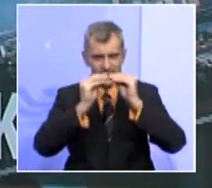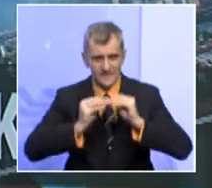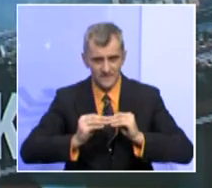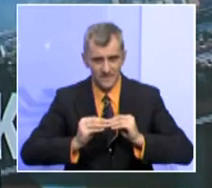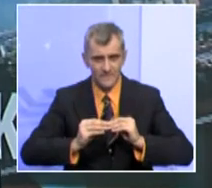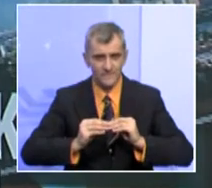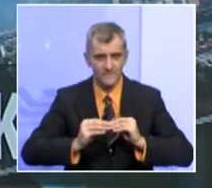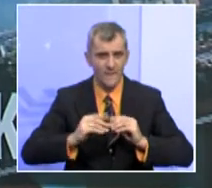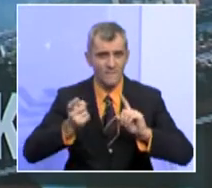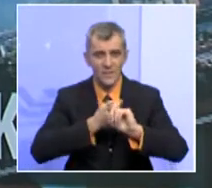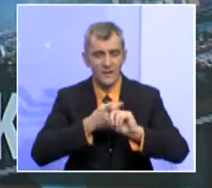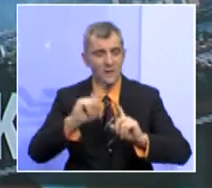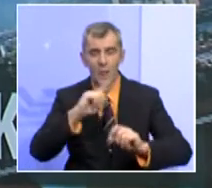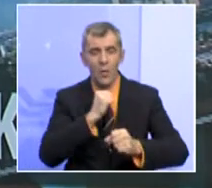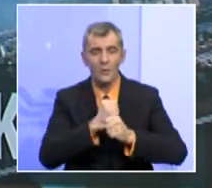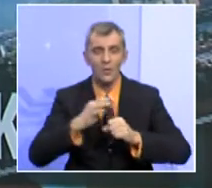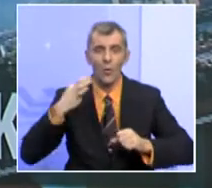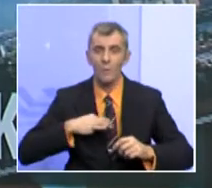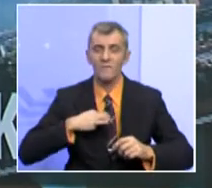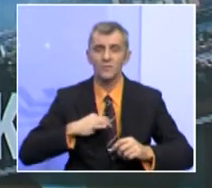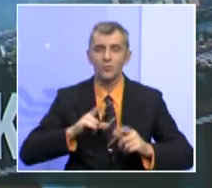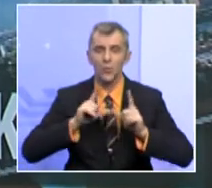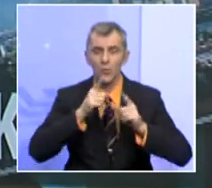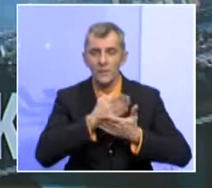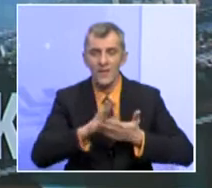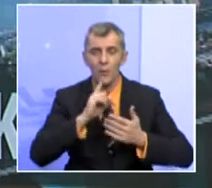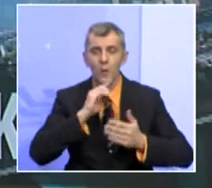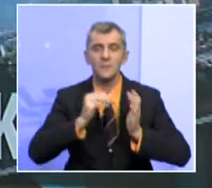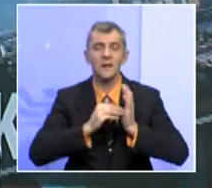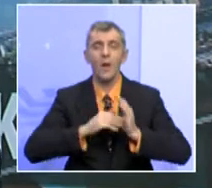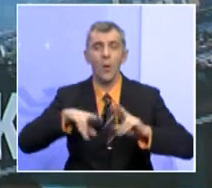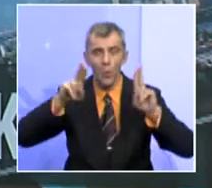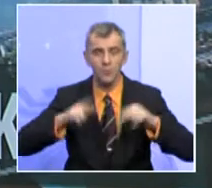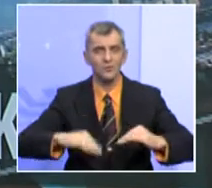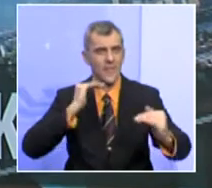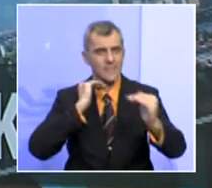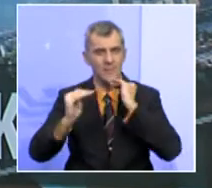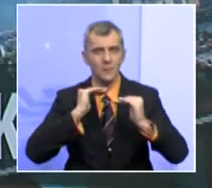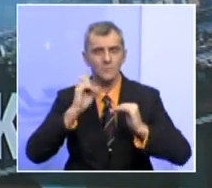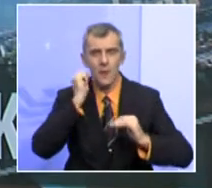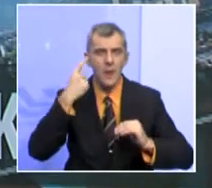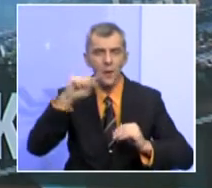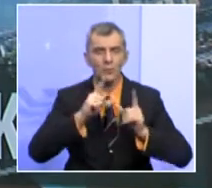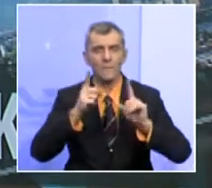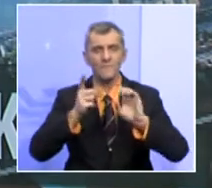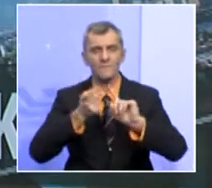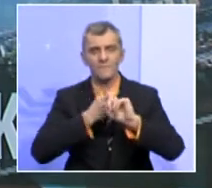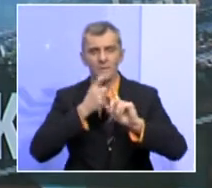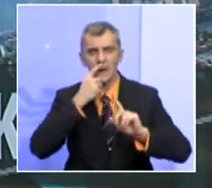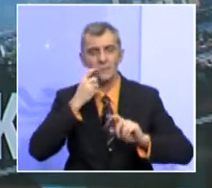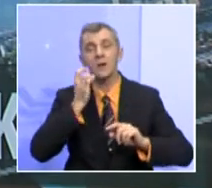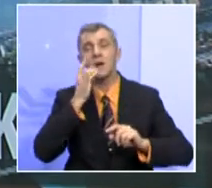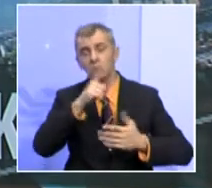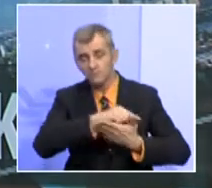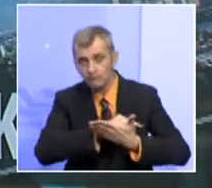nije ispunio zadaću čak ni u tom dijelu u kome je treba mogućiti jednakopravnost naroda u federaciji BiH. Kad podvučete